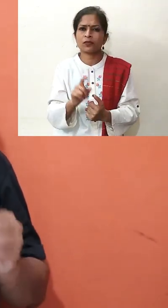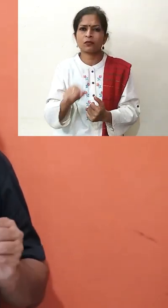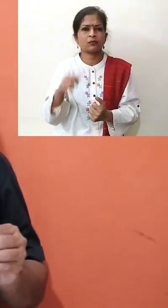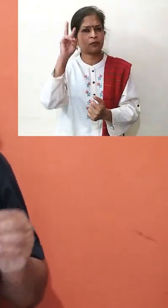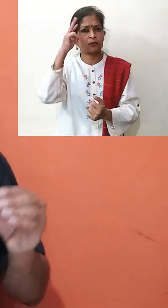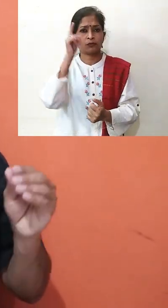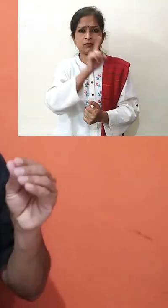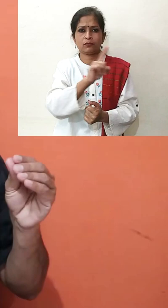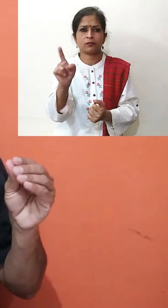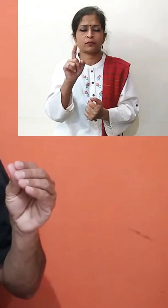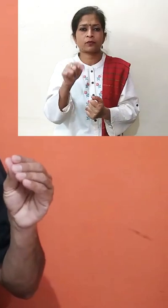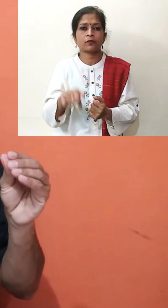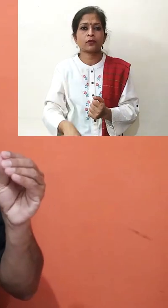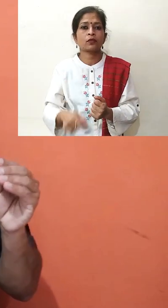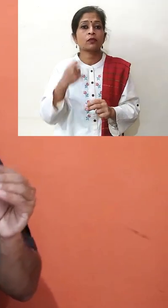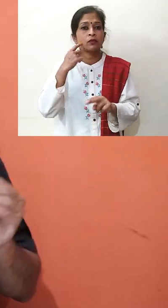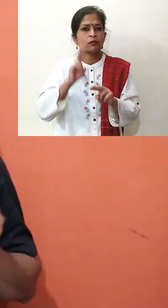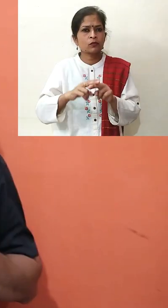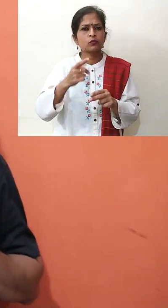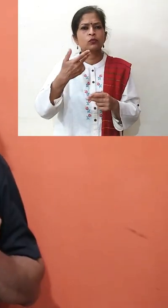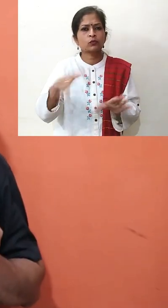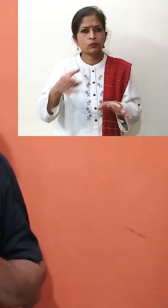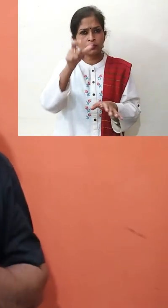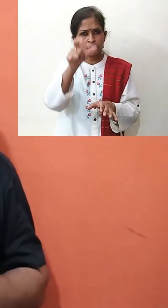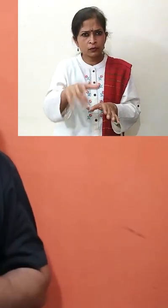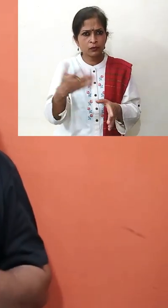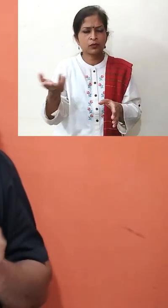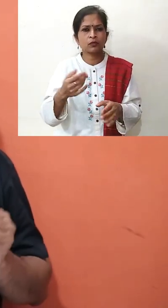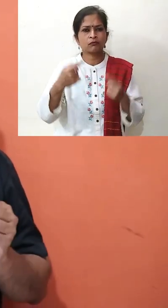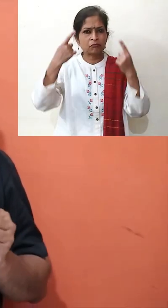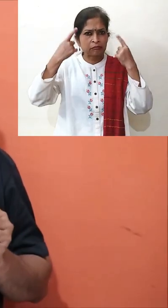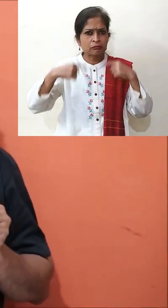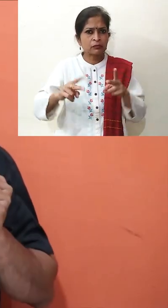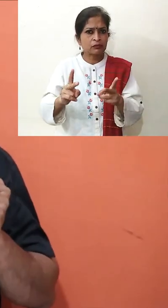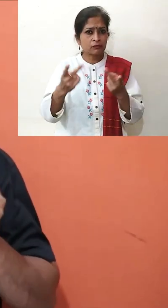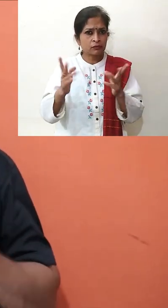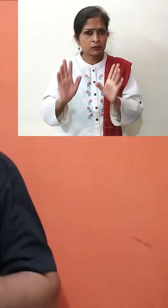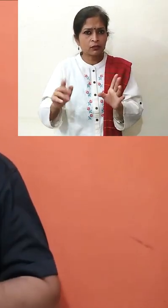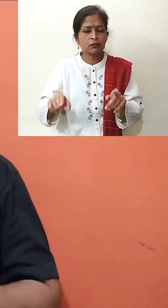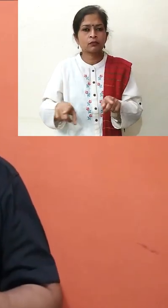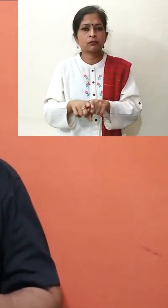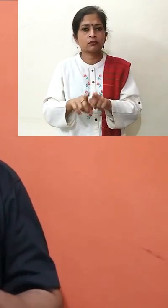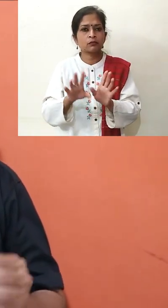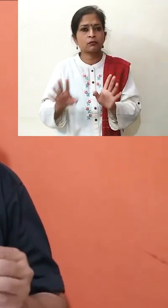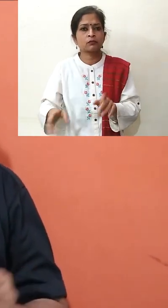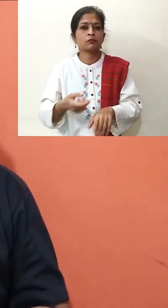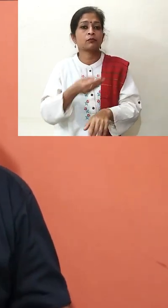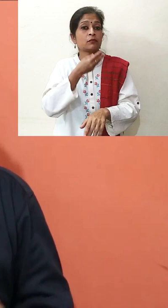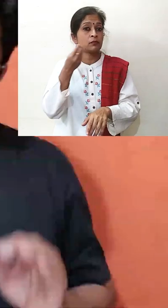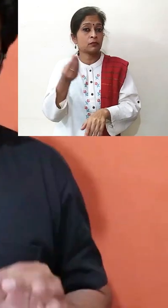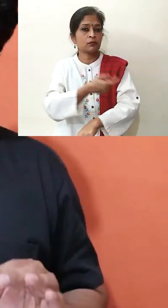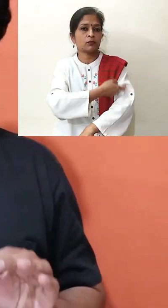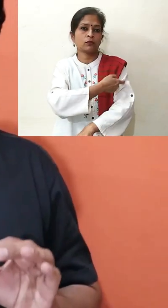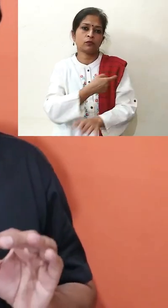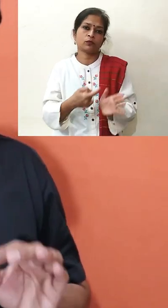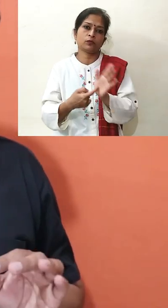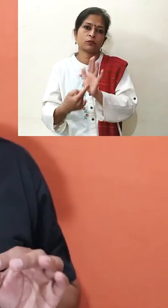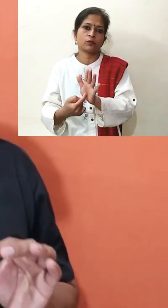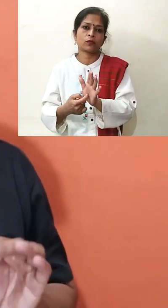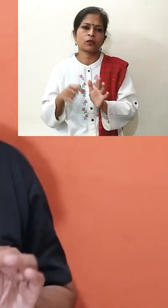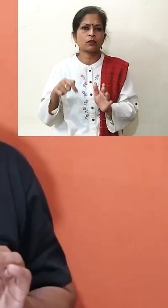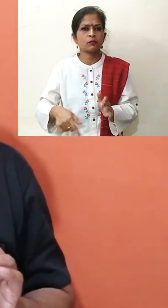भ्रम्बे नारे, यदि किसी को कोई संक्रमन हो रहा है, तो वो कोई ऐसे लक्षन दिखाई देते हैं, तो वो अपने डॉक्टर से ऐसे